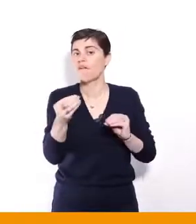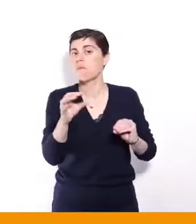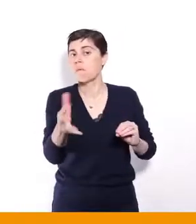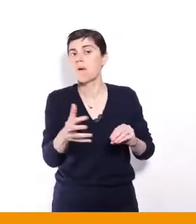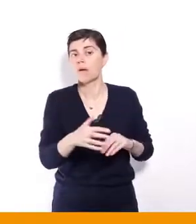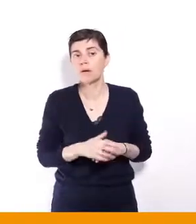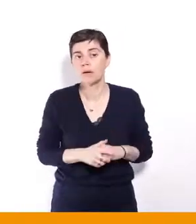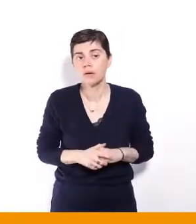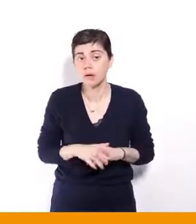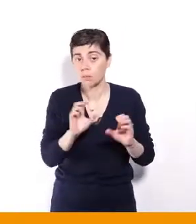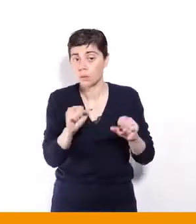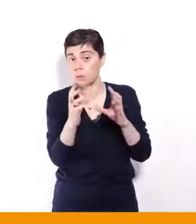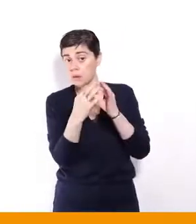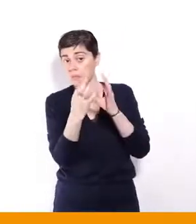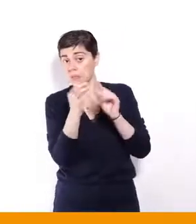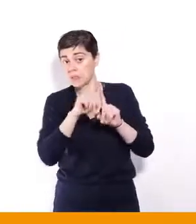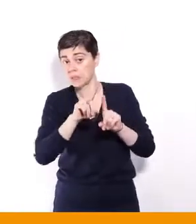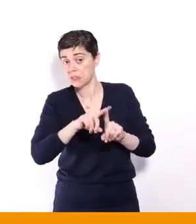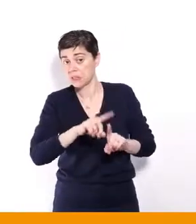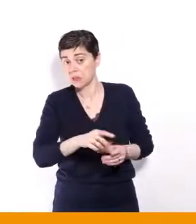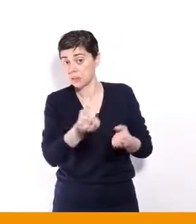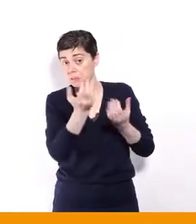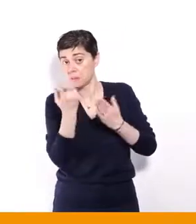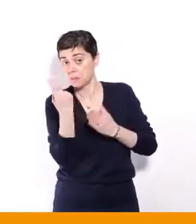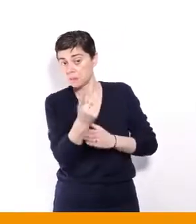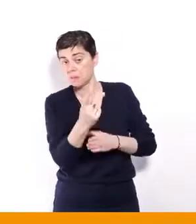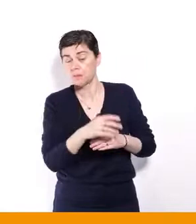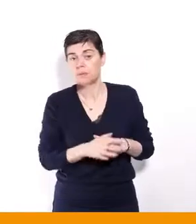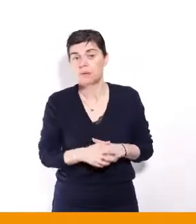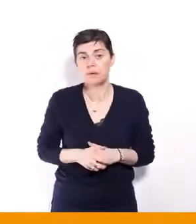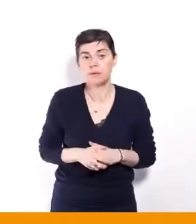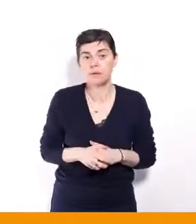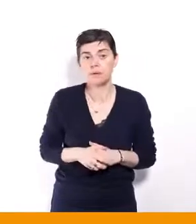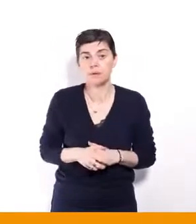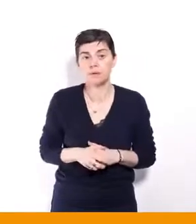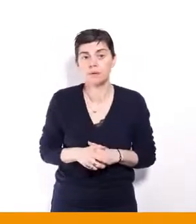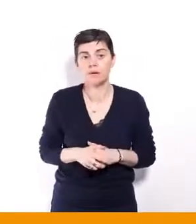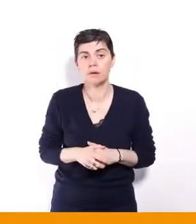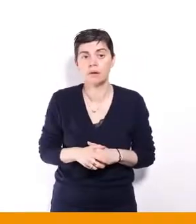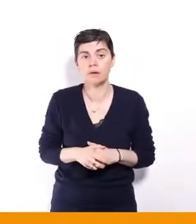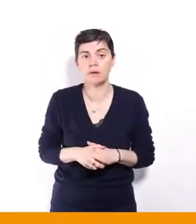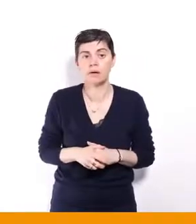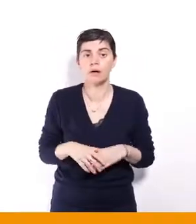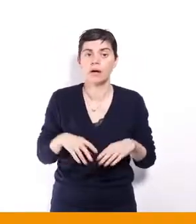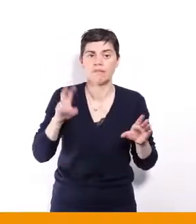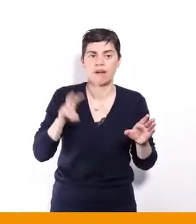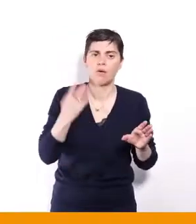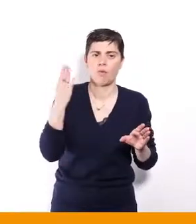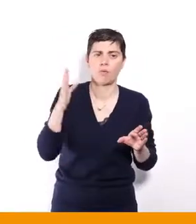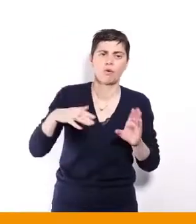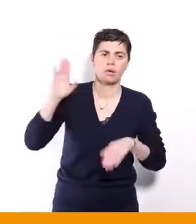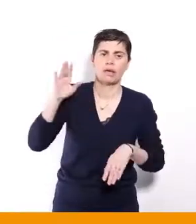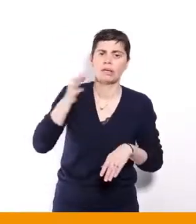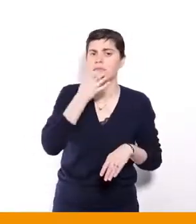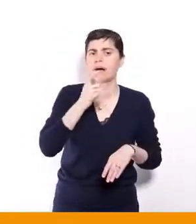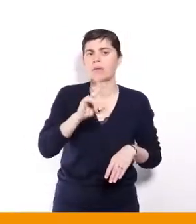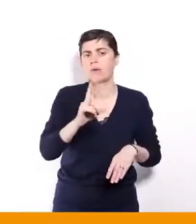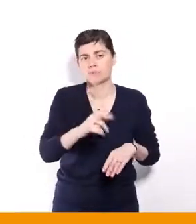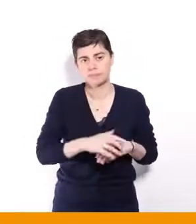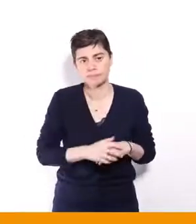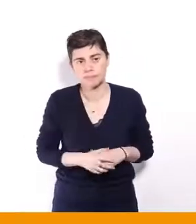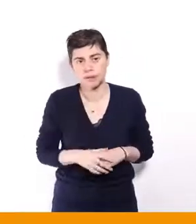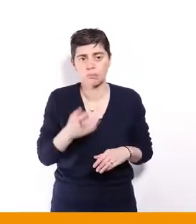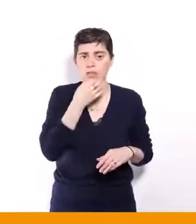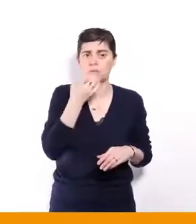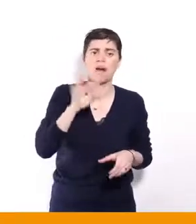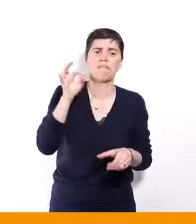nous expliquer un peu plus cette proposition ? Alors, c'est vrai que ce qui me distingue d'autres candidats, c'est que moi, je ne dis pas voter pour